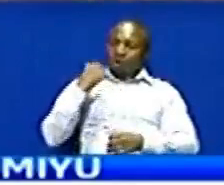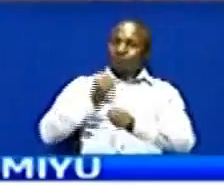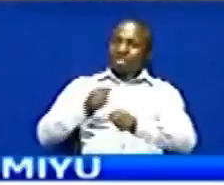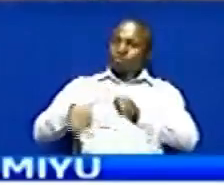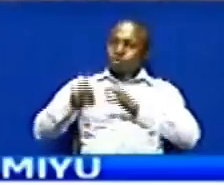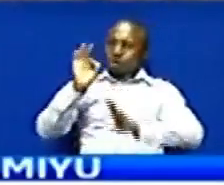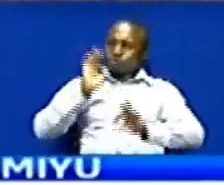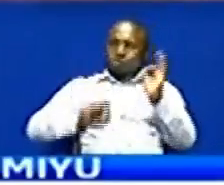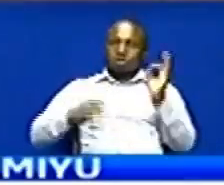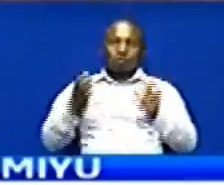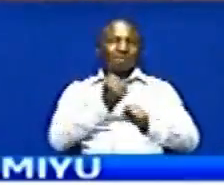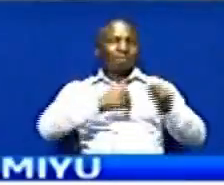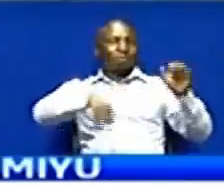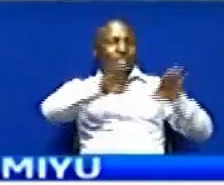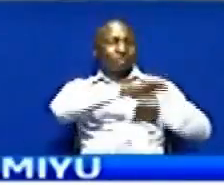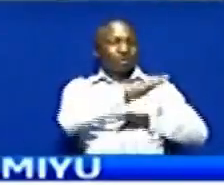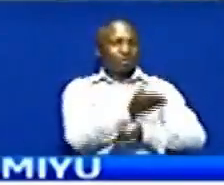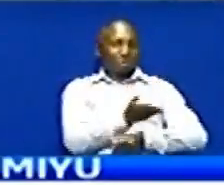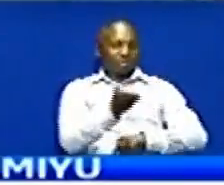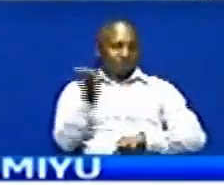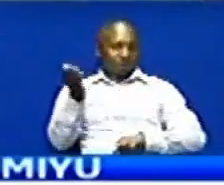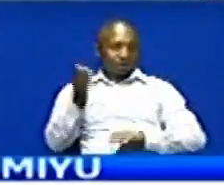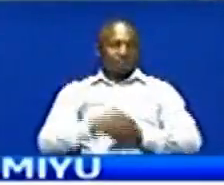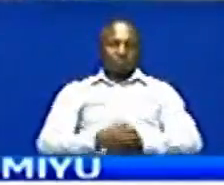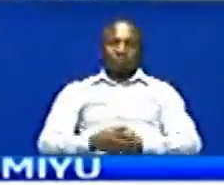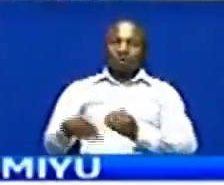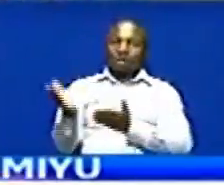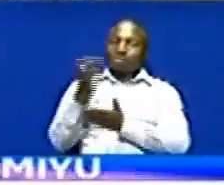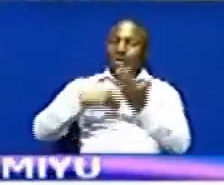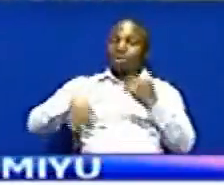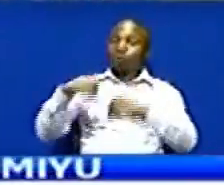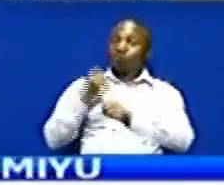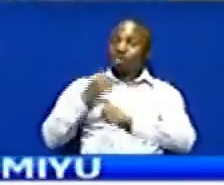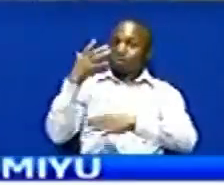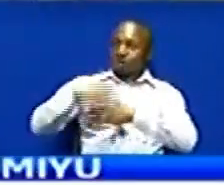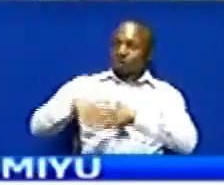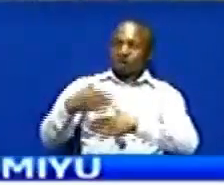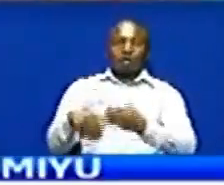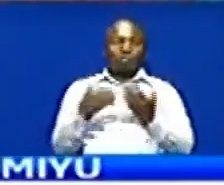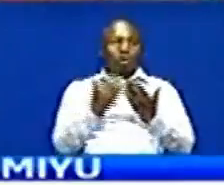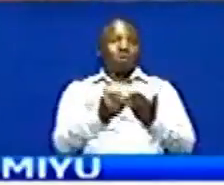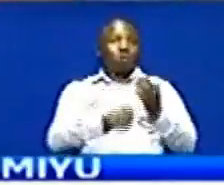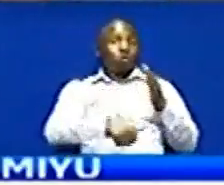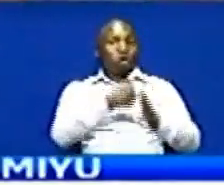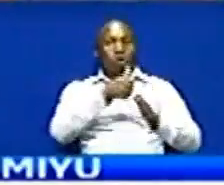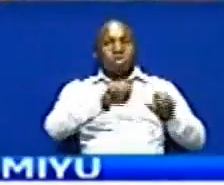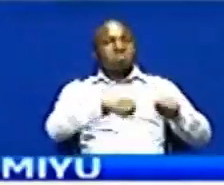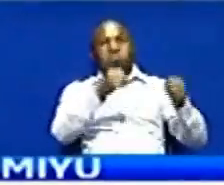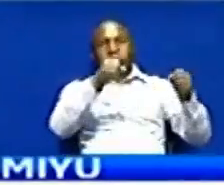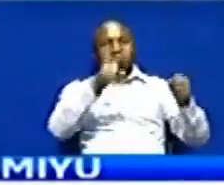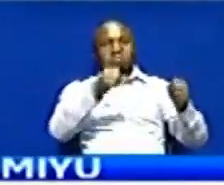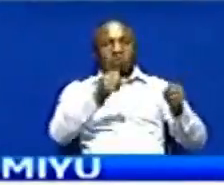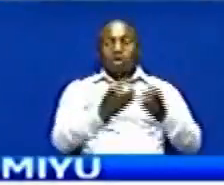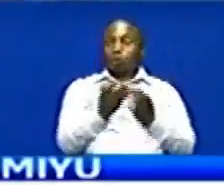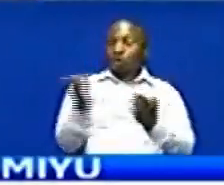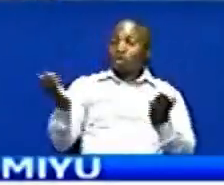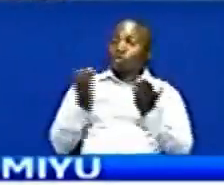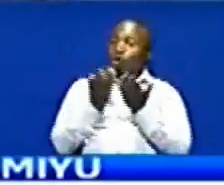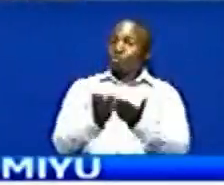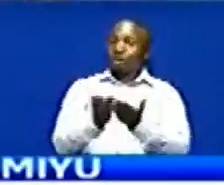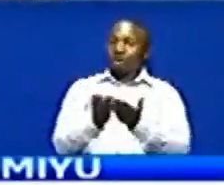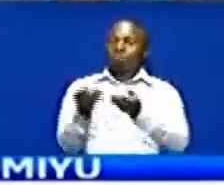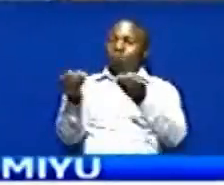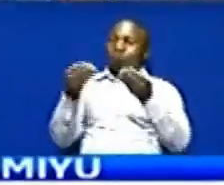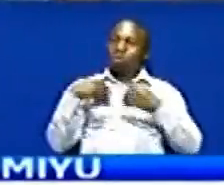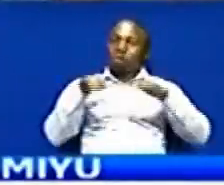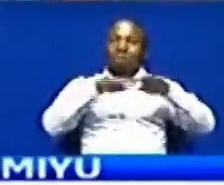Wakupata mwenye kiti mwingine Bazi ya ufanya biyashara Wakaomba uongozi usivunjwe Huku wengine wakiomba kupewa